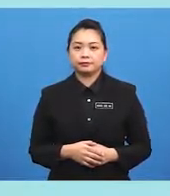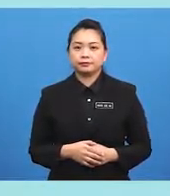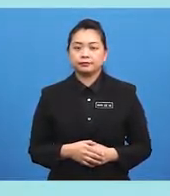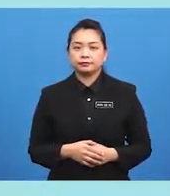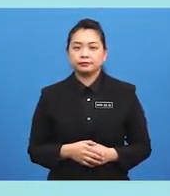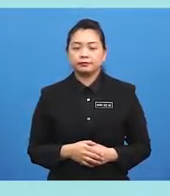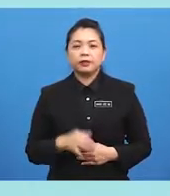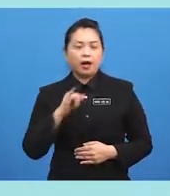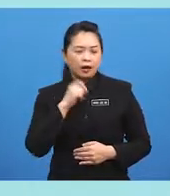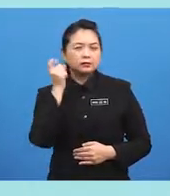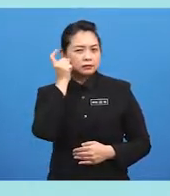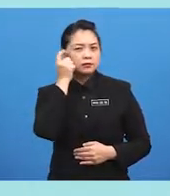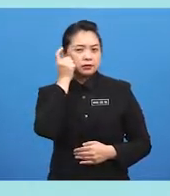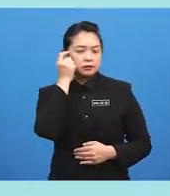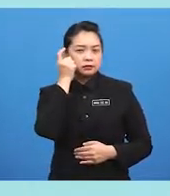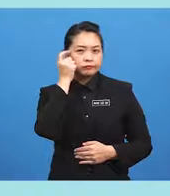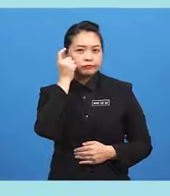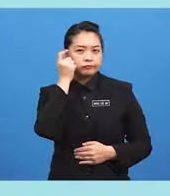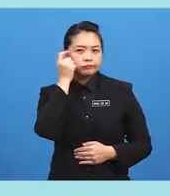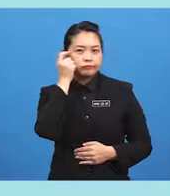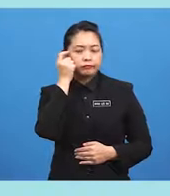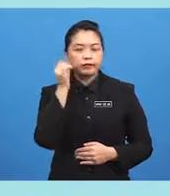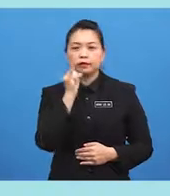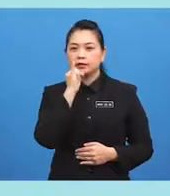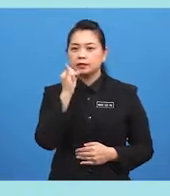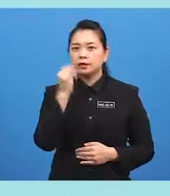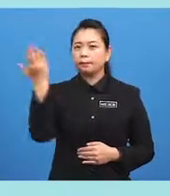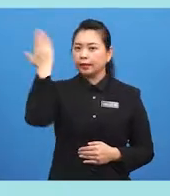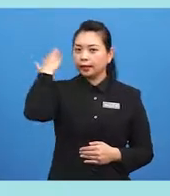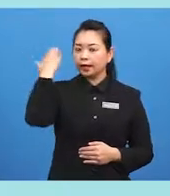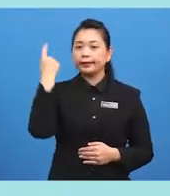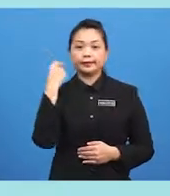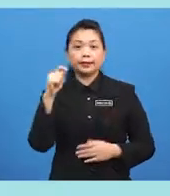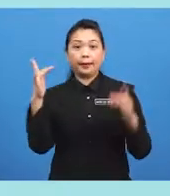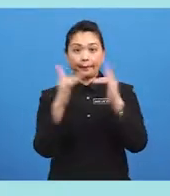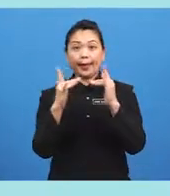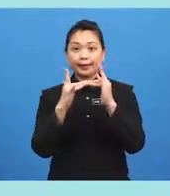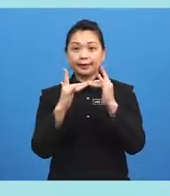I think... ...it's... ...behind the bed.